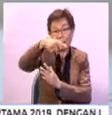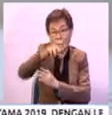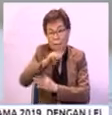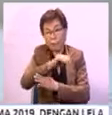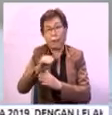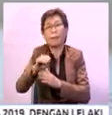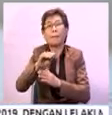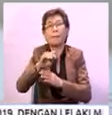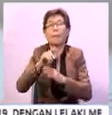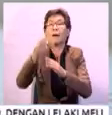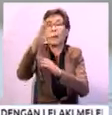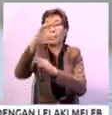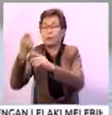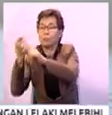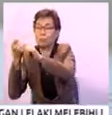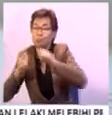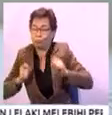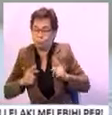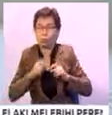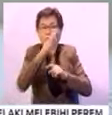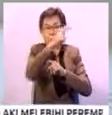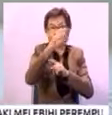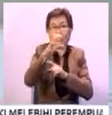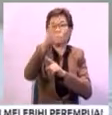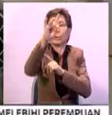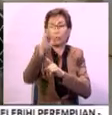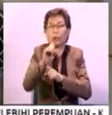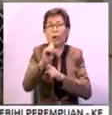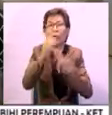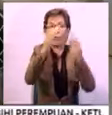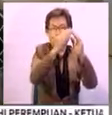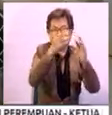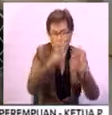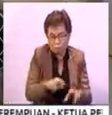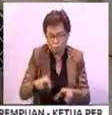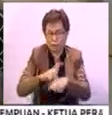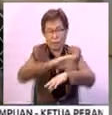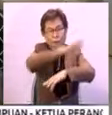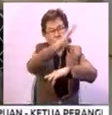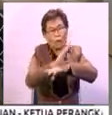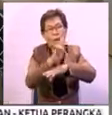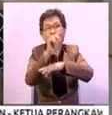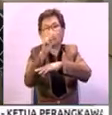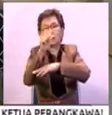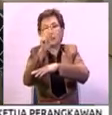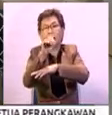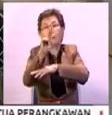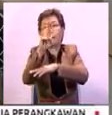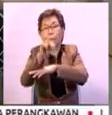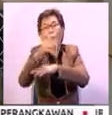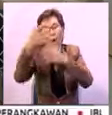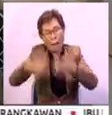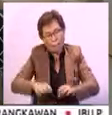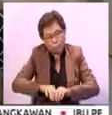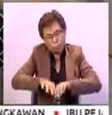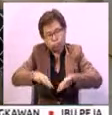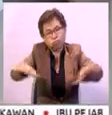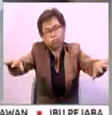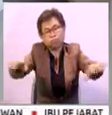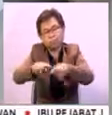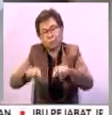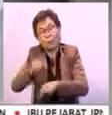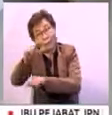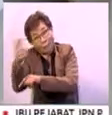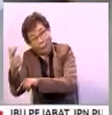dan Pemaju Swasta, 280 unit rumah belia dirancang di Bukit Tambun Durian Tunggal sebelum dipeluas ke kawasan